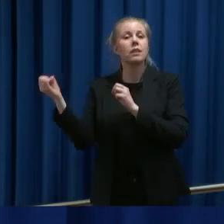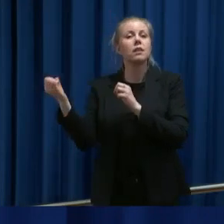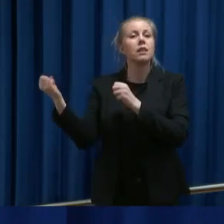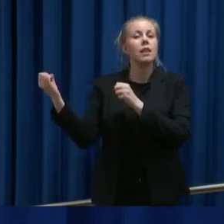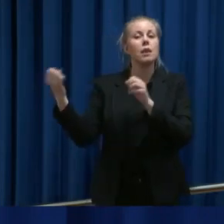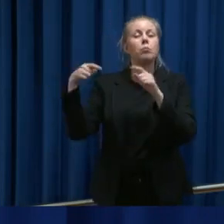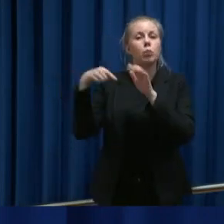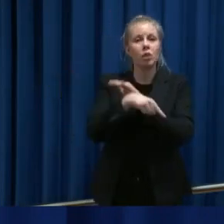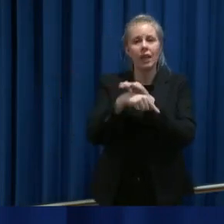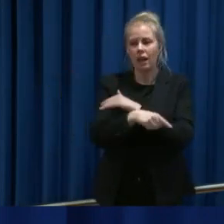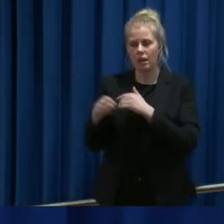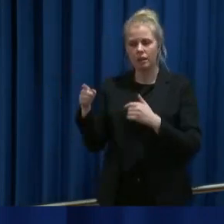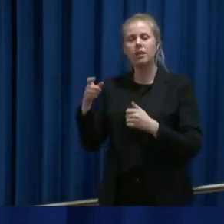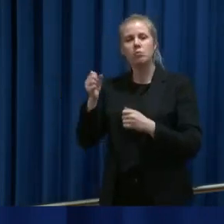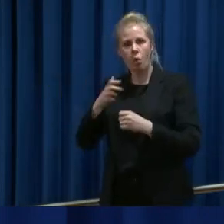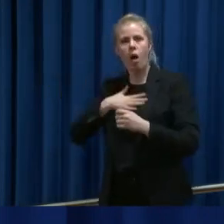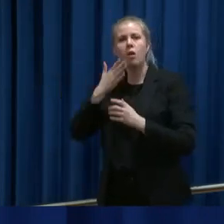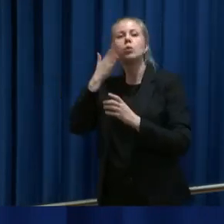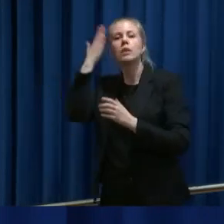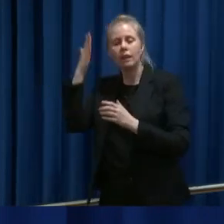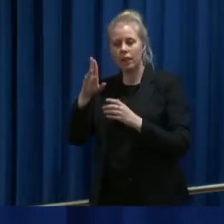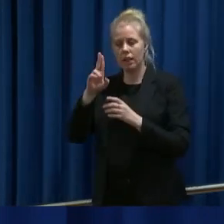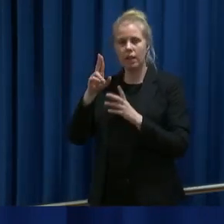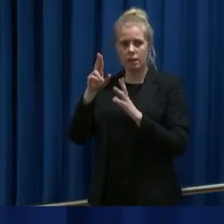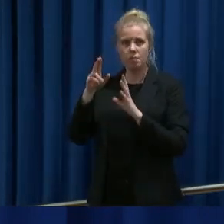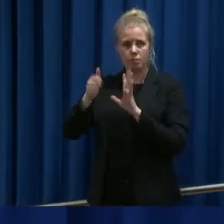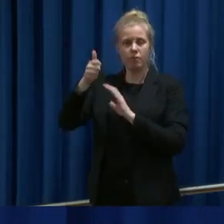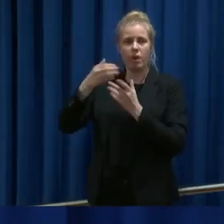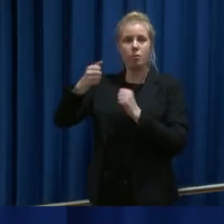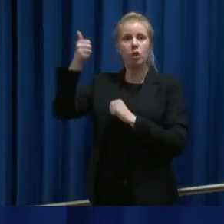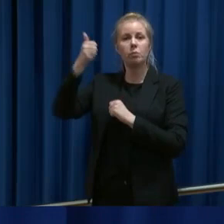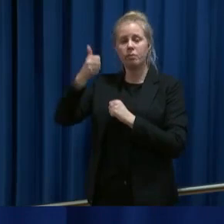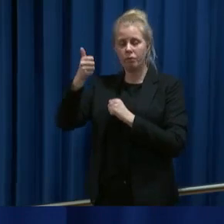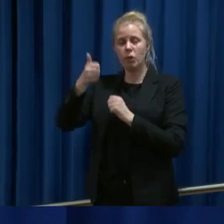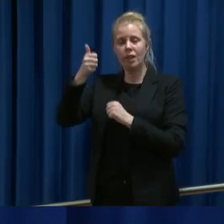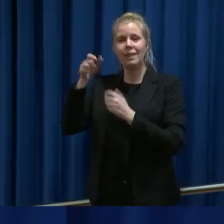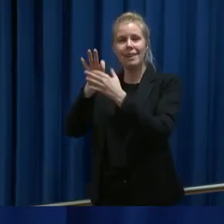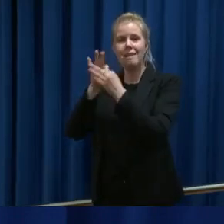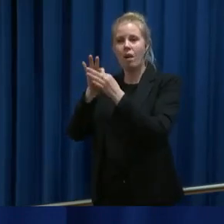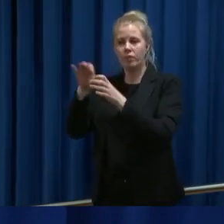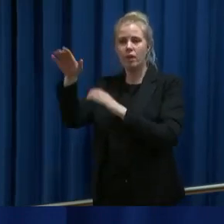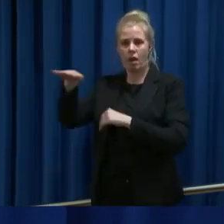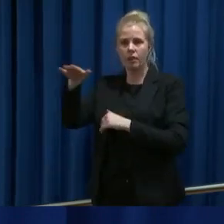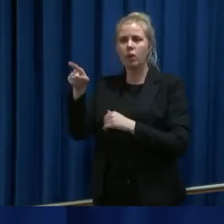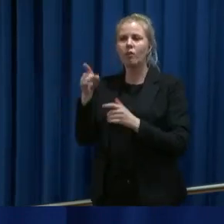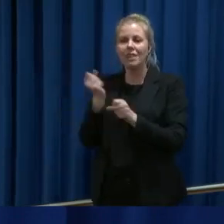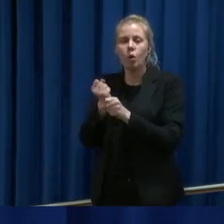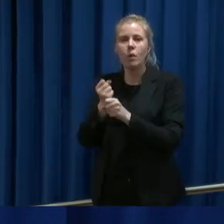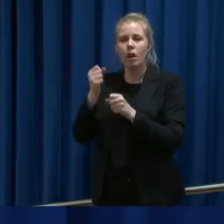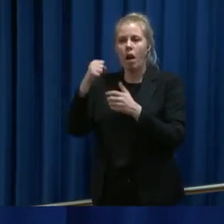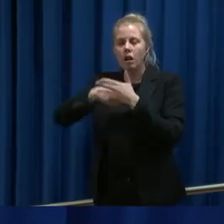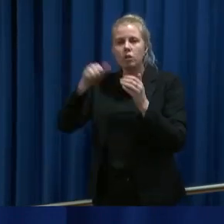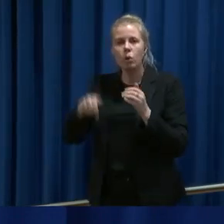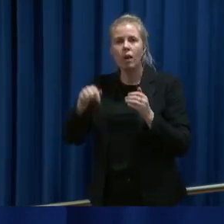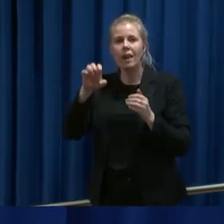må det foreligge en godkjenning for eksporten fra myndighetene i det relevante EU-landet. Vi jobber hardt nå for at EØS-landet også